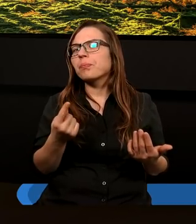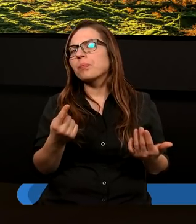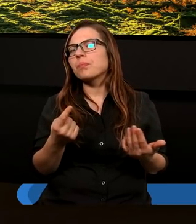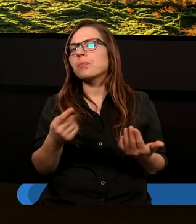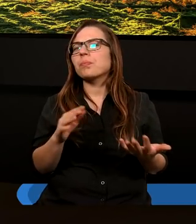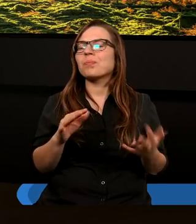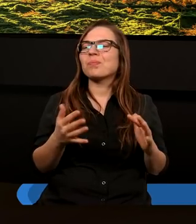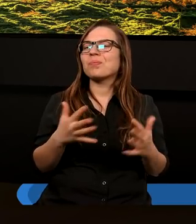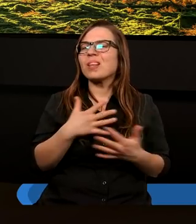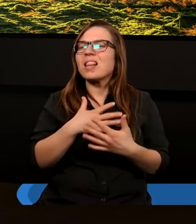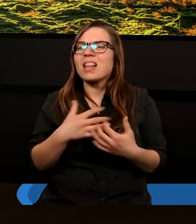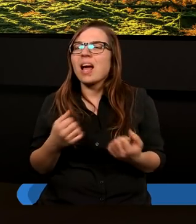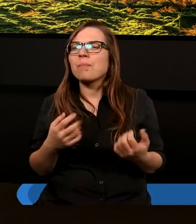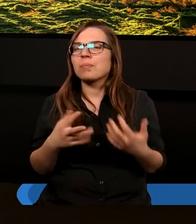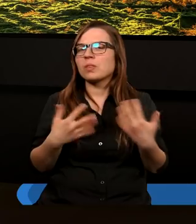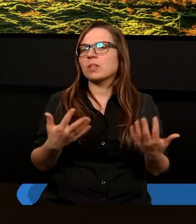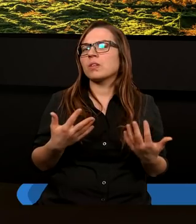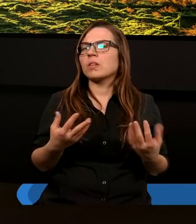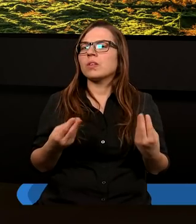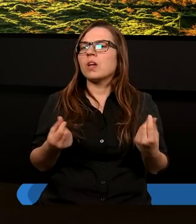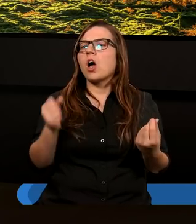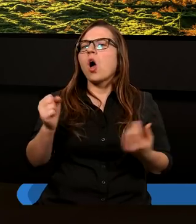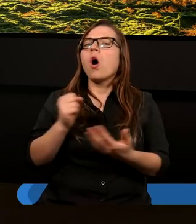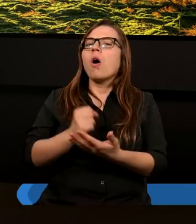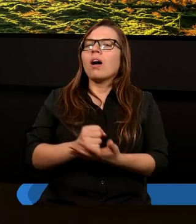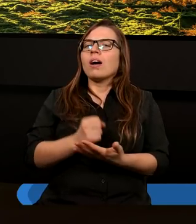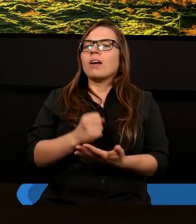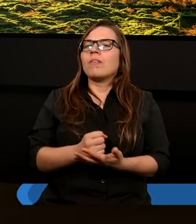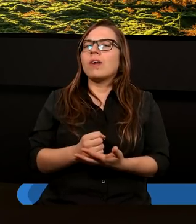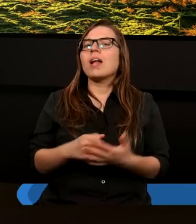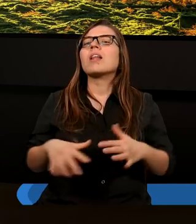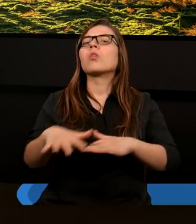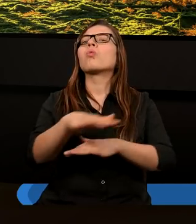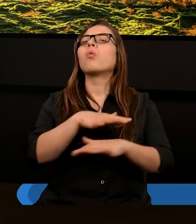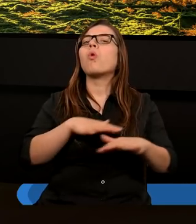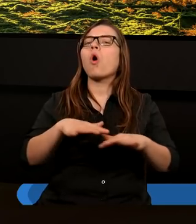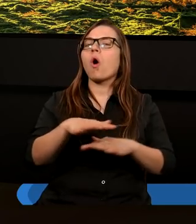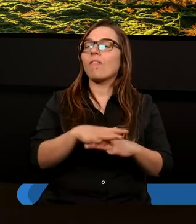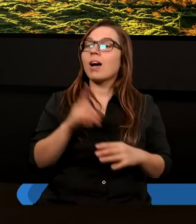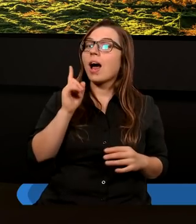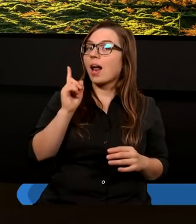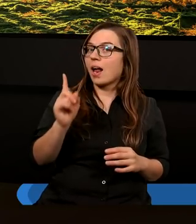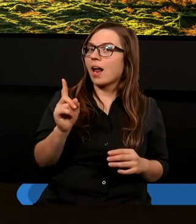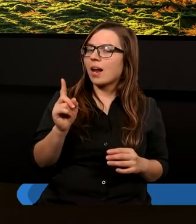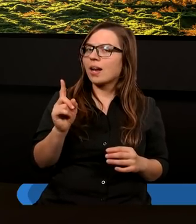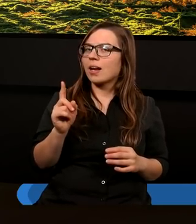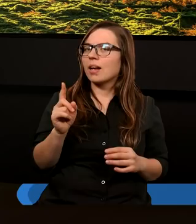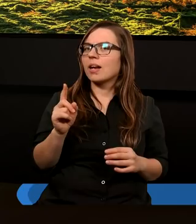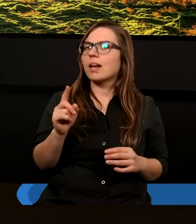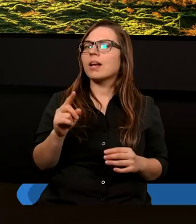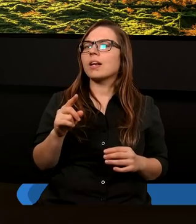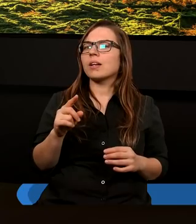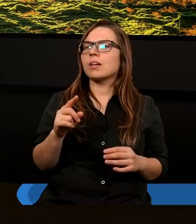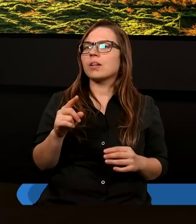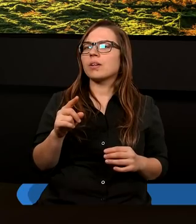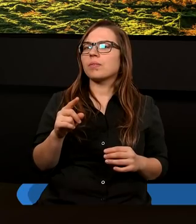drażliwy, dlatego, że chociaż opiera się o kwestie duchowe, to jednak ma związek z tym, że